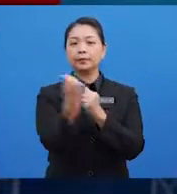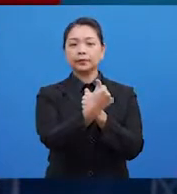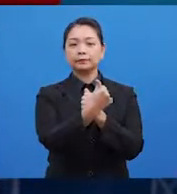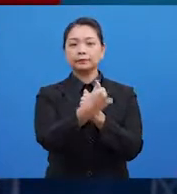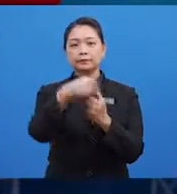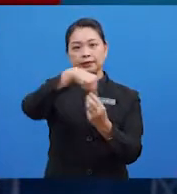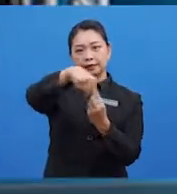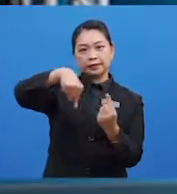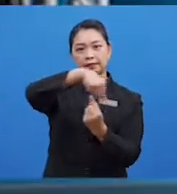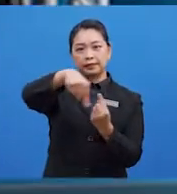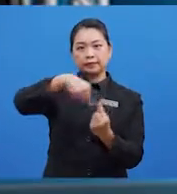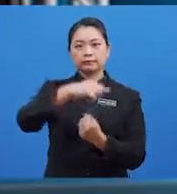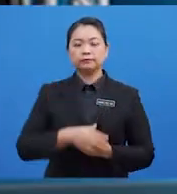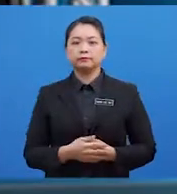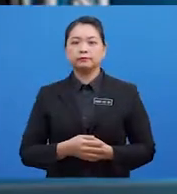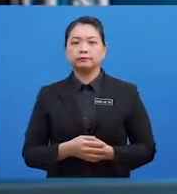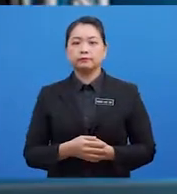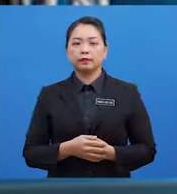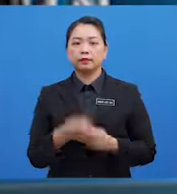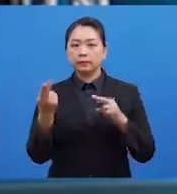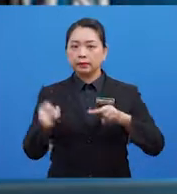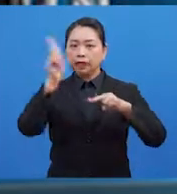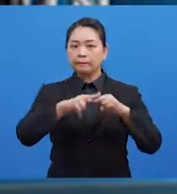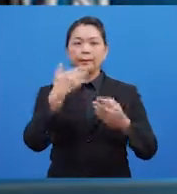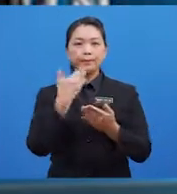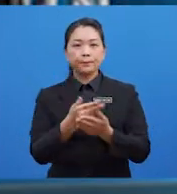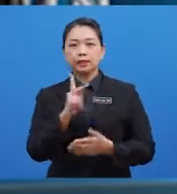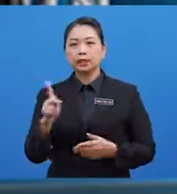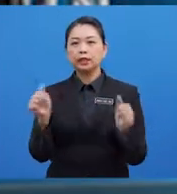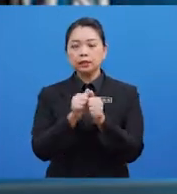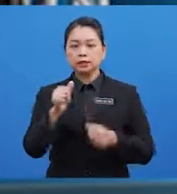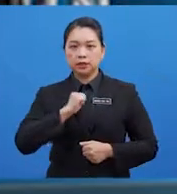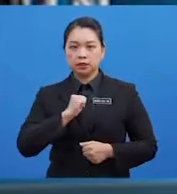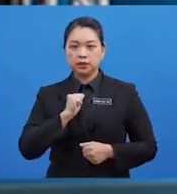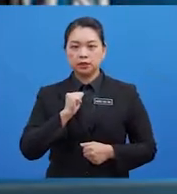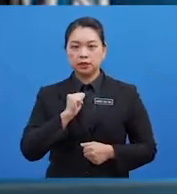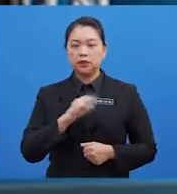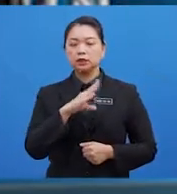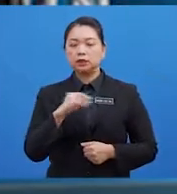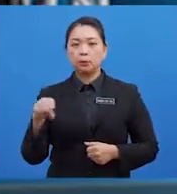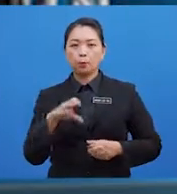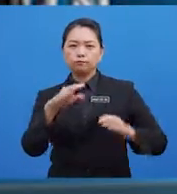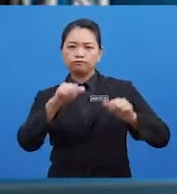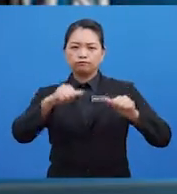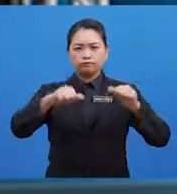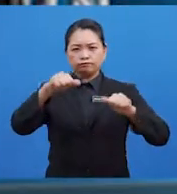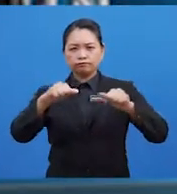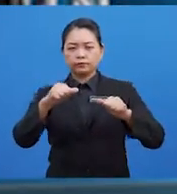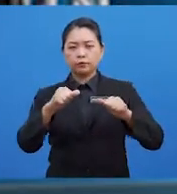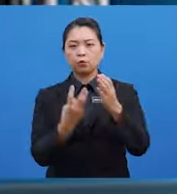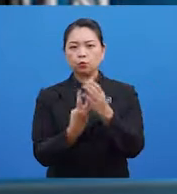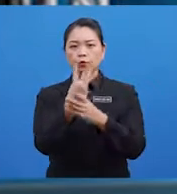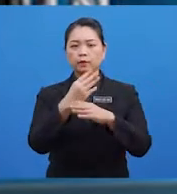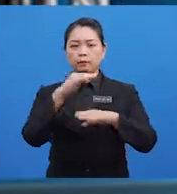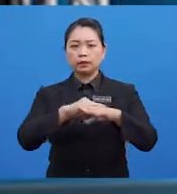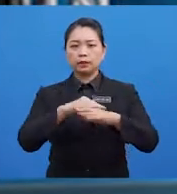sekeliling Penambahbaikan akan berlaku dengan sendiri Dan pelarasan kecil akan wujud pada peringkat